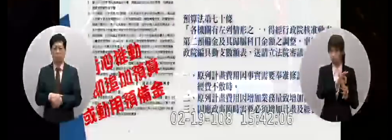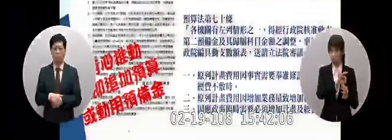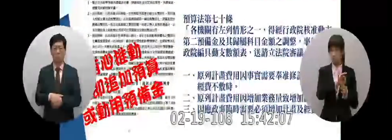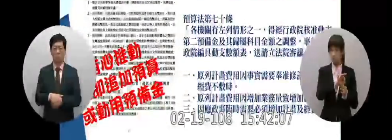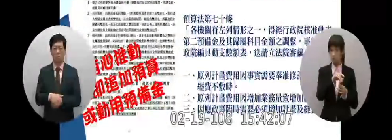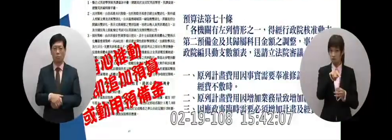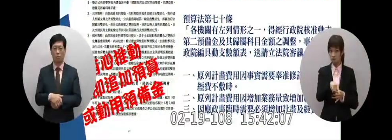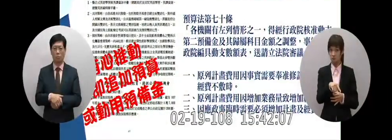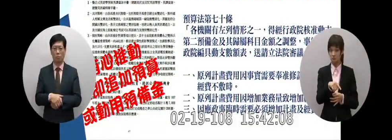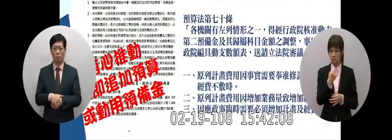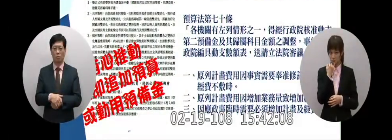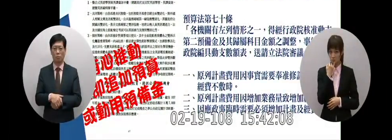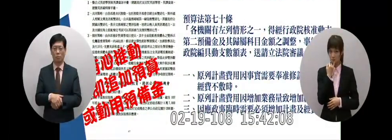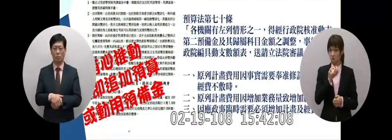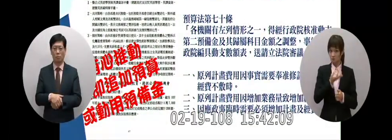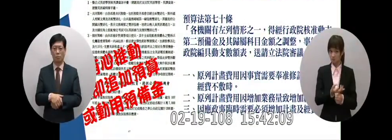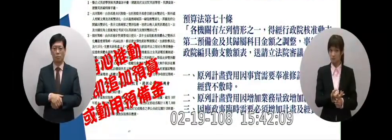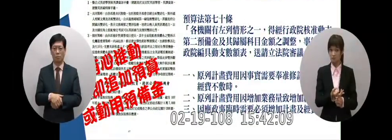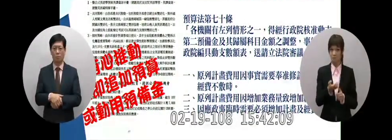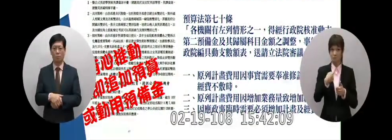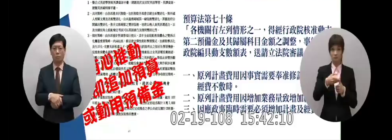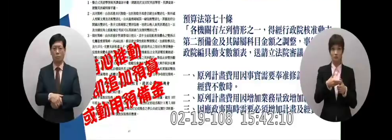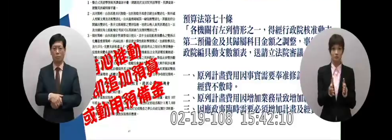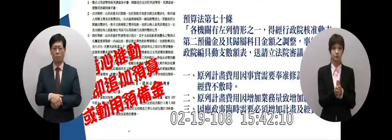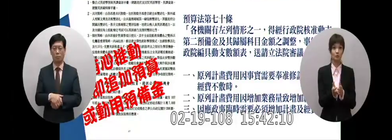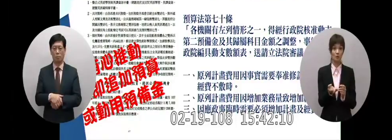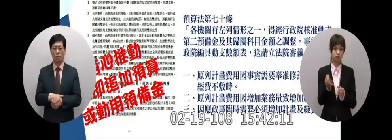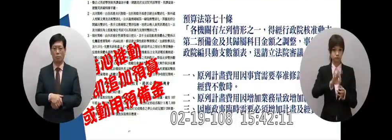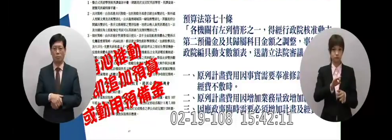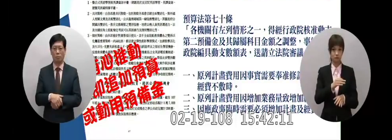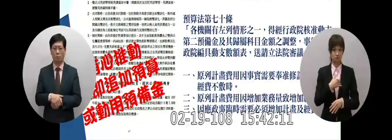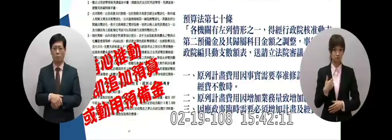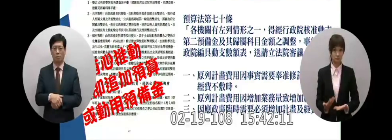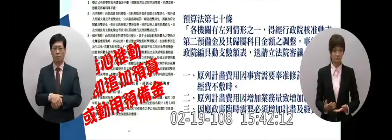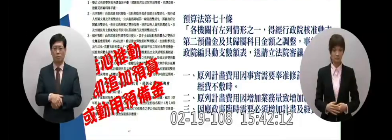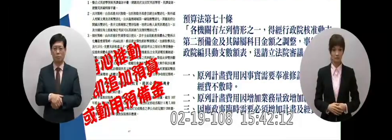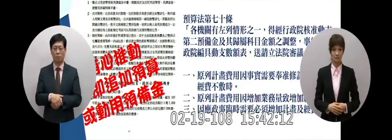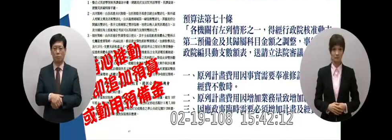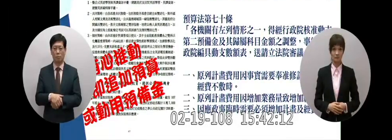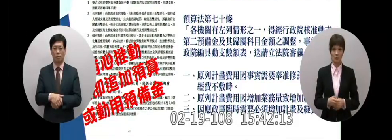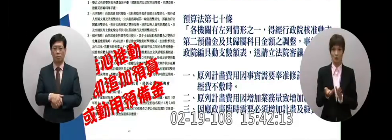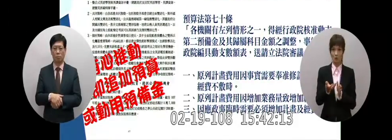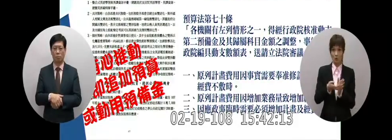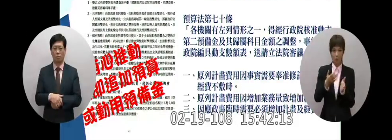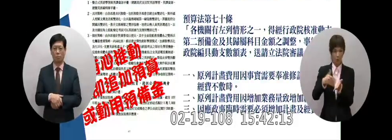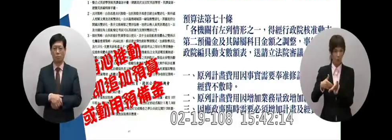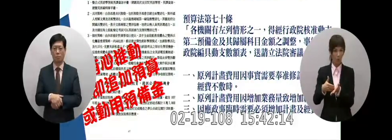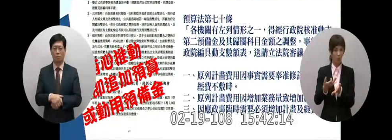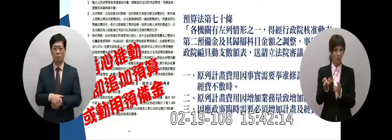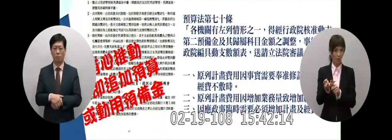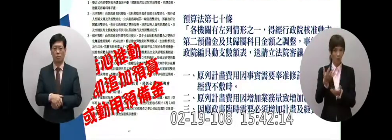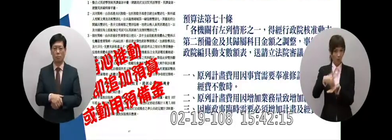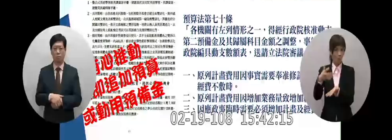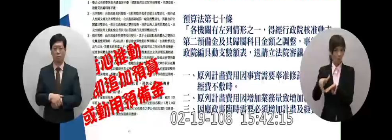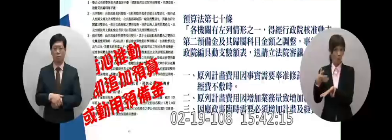可務實編列所以請問教育部會不會編列你們會牽涉到非常非常多的經費喔非常